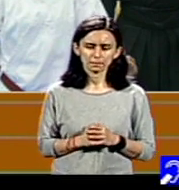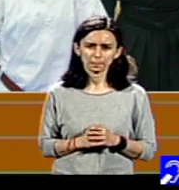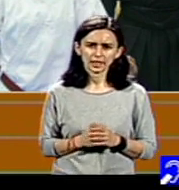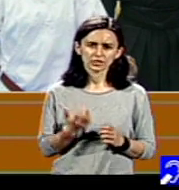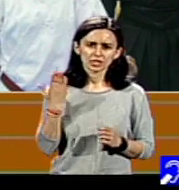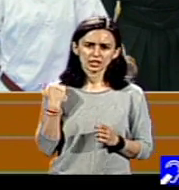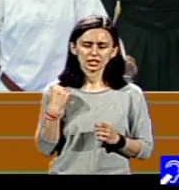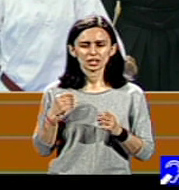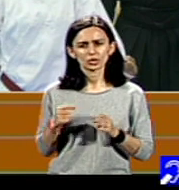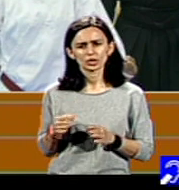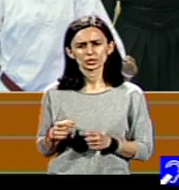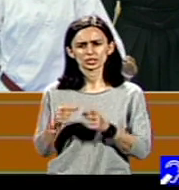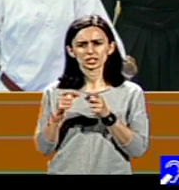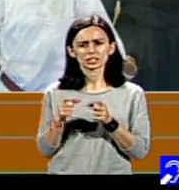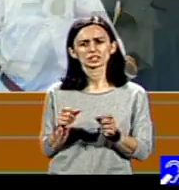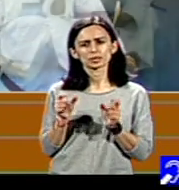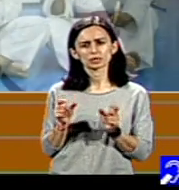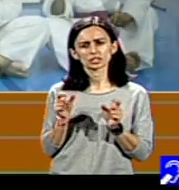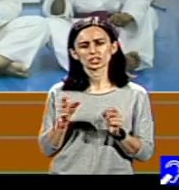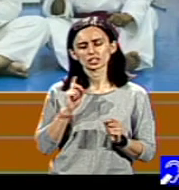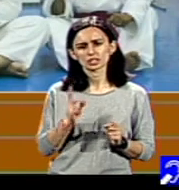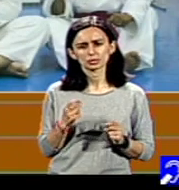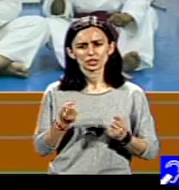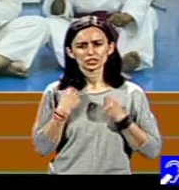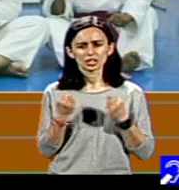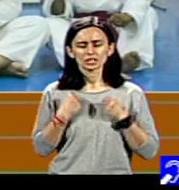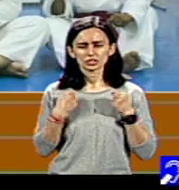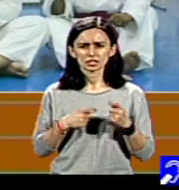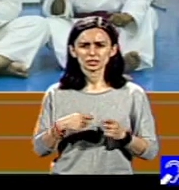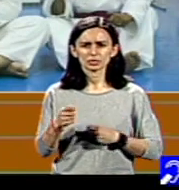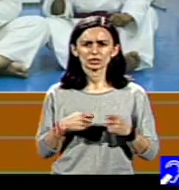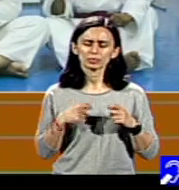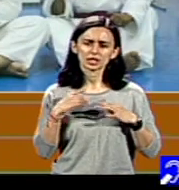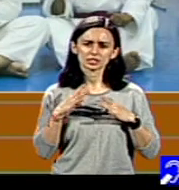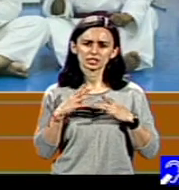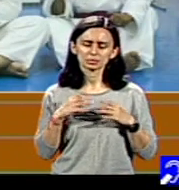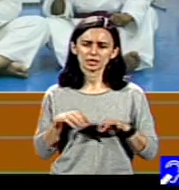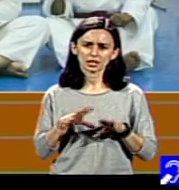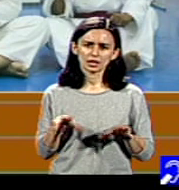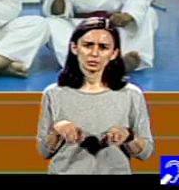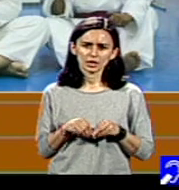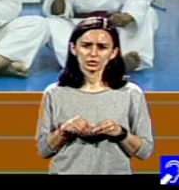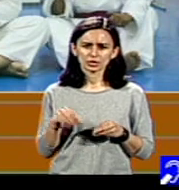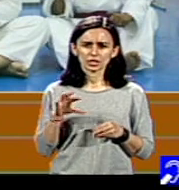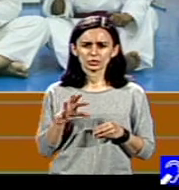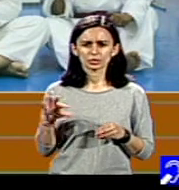protejate, trebuiau să acționeze pe o piață complet liberă împreună cu alte